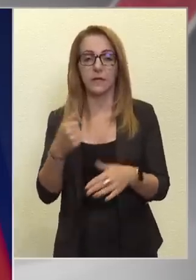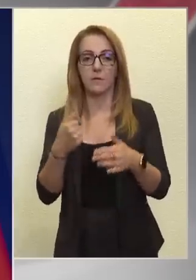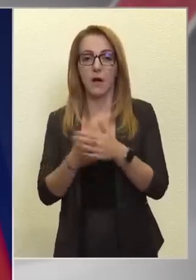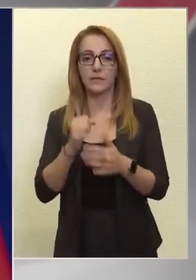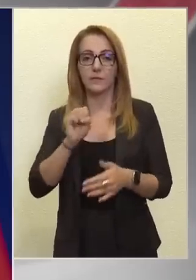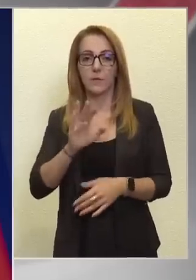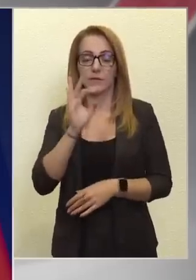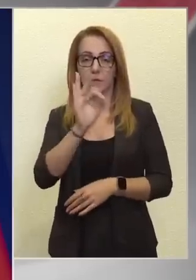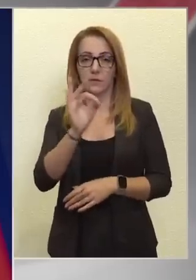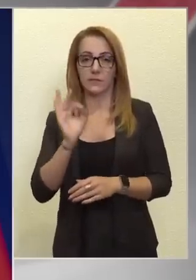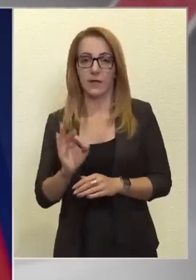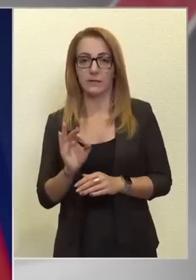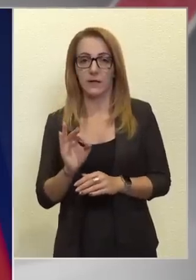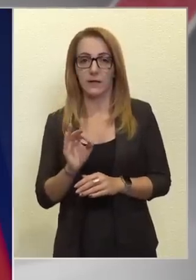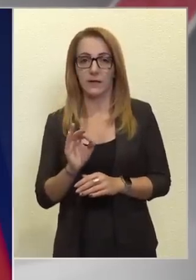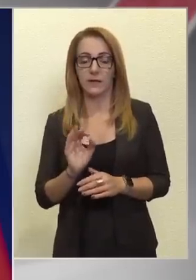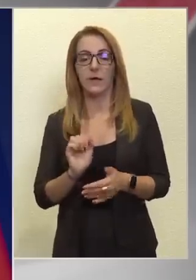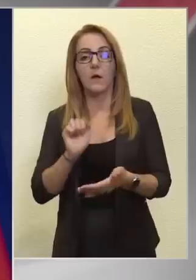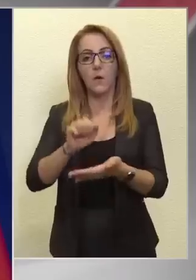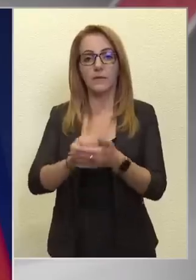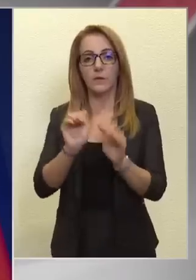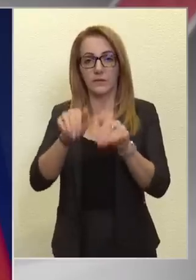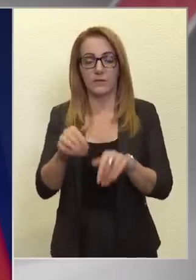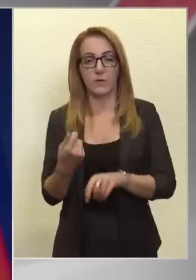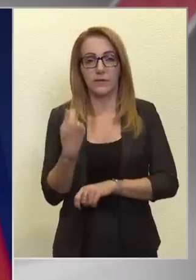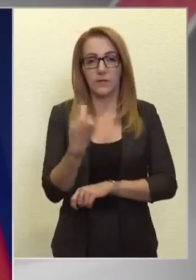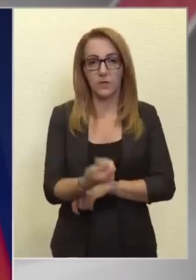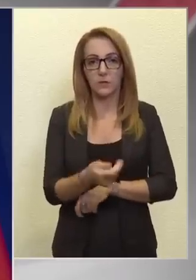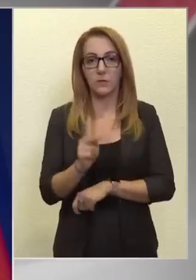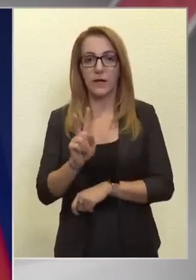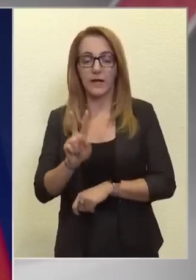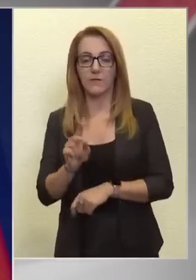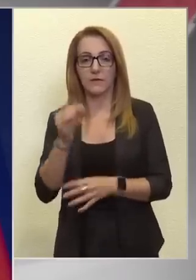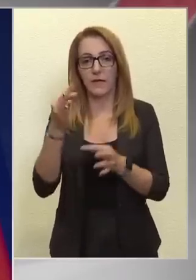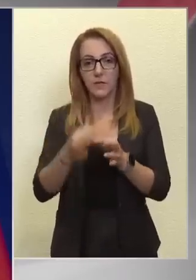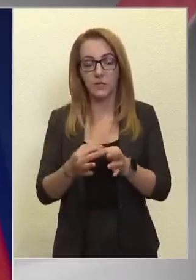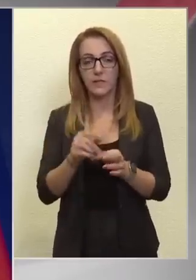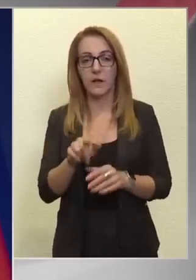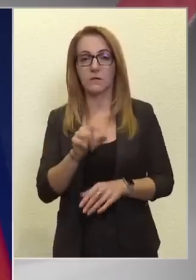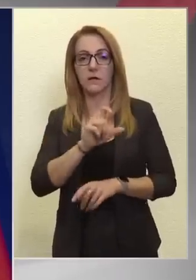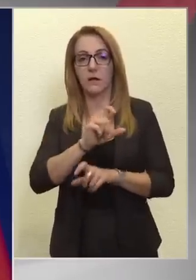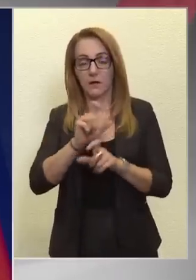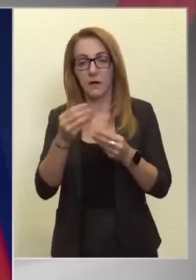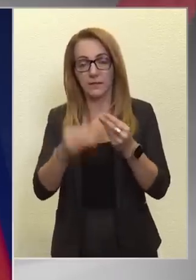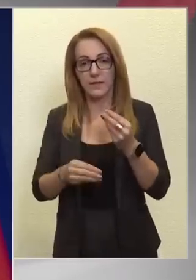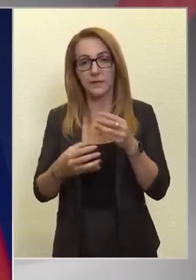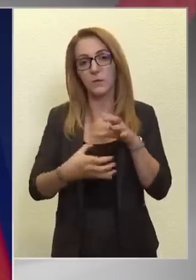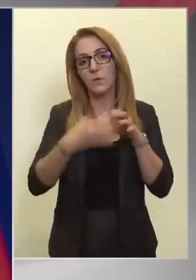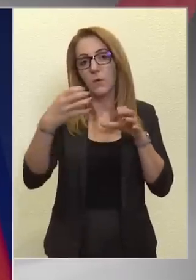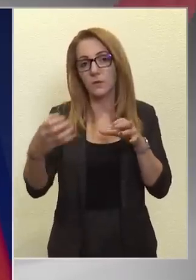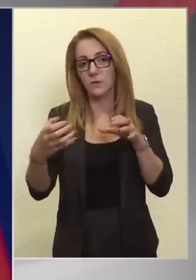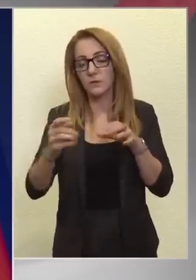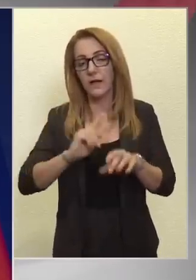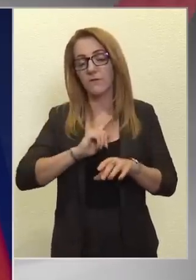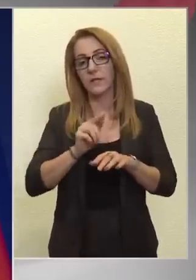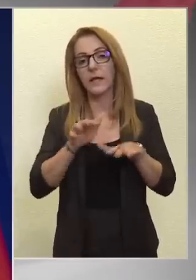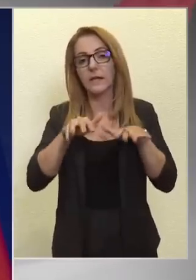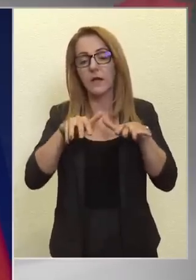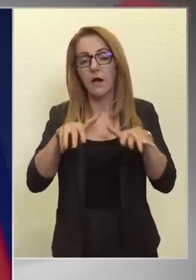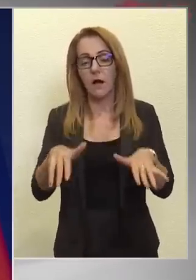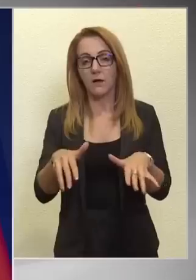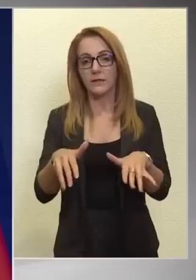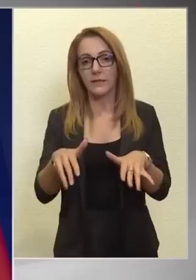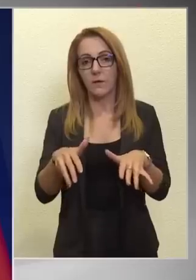%-os önerő támogatást adunk a KKV-k esetén. Annak érdekében, még egyszer, hogy hosszú távon energiahatékony beruházásokkal a